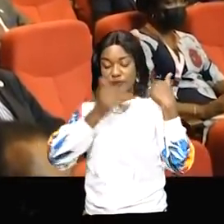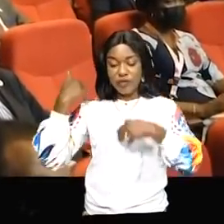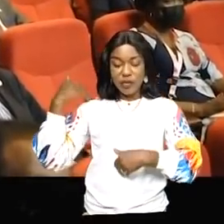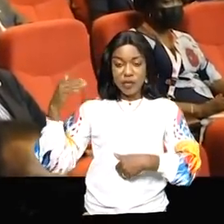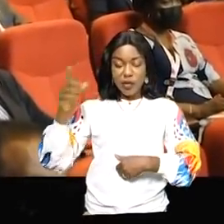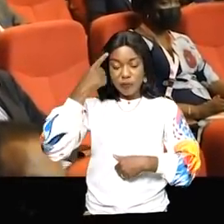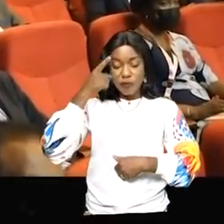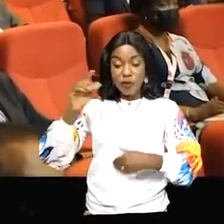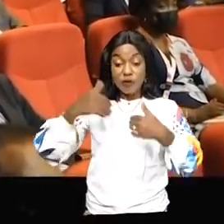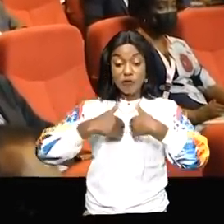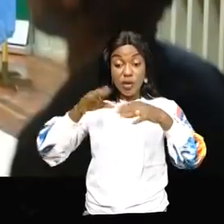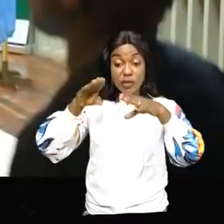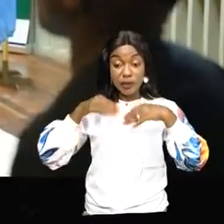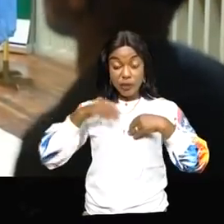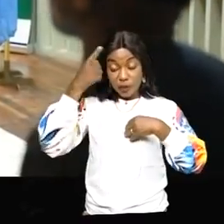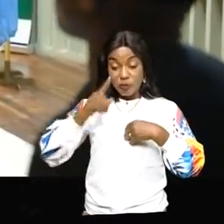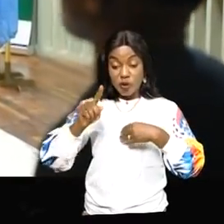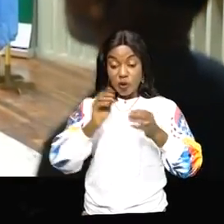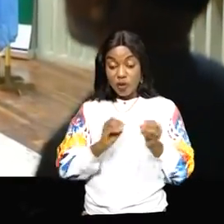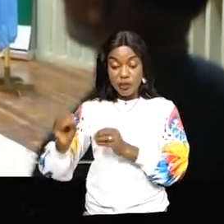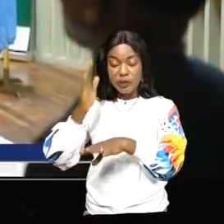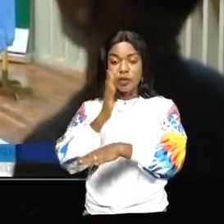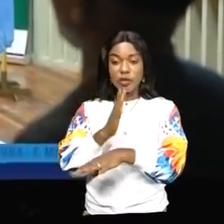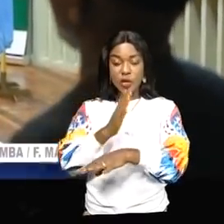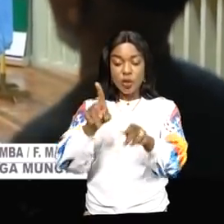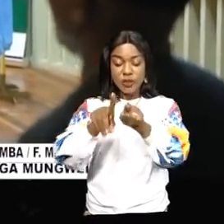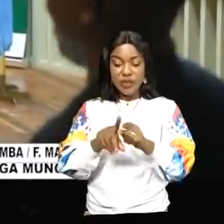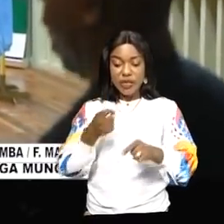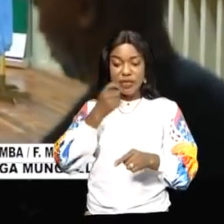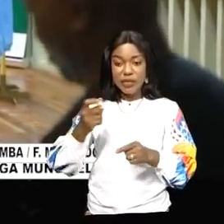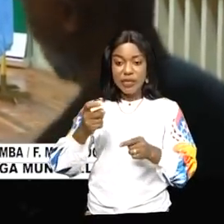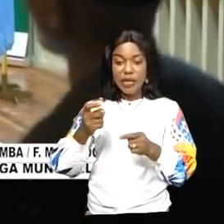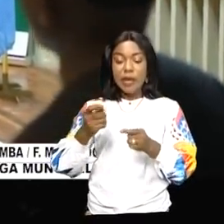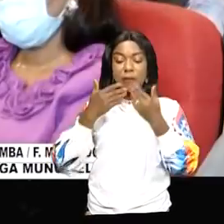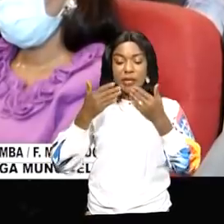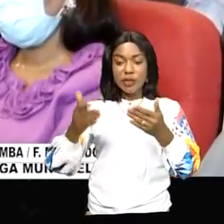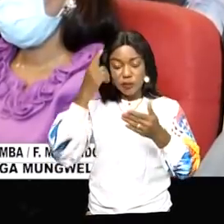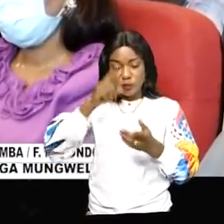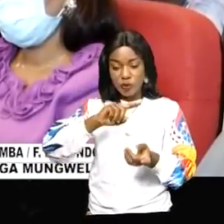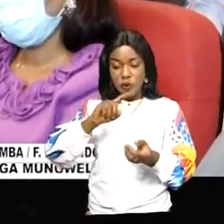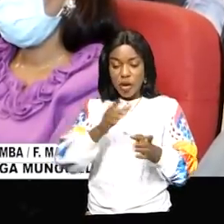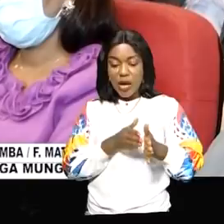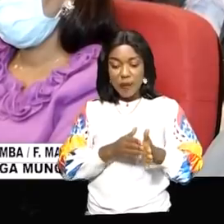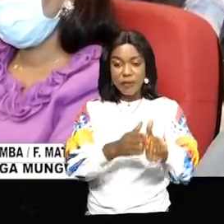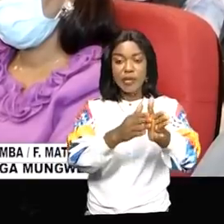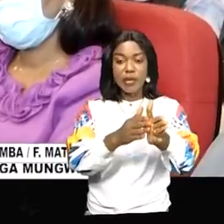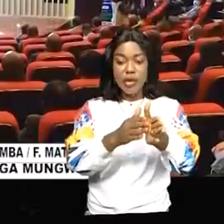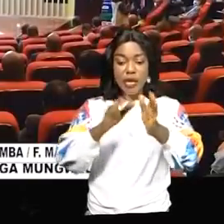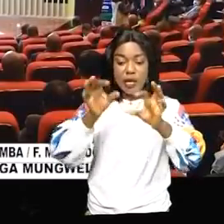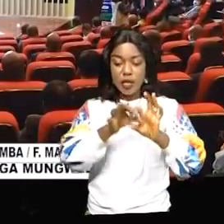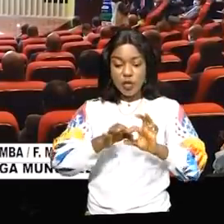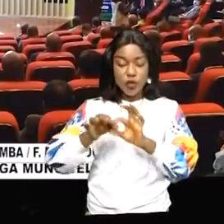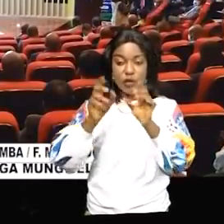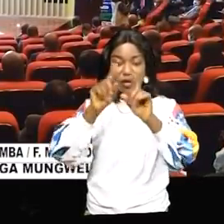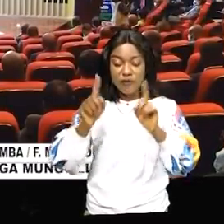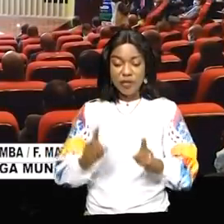pour avoir accepté d'organiser cette conférence. Il l'a remercié pour sa détermination d'amener l'Union africaine à jouer un rôle